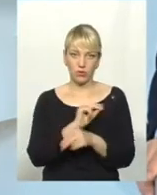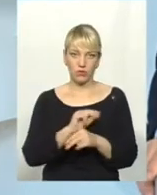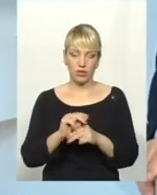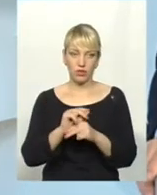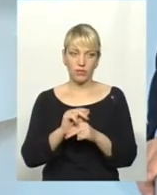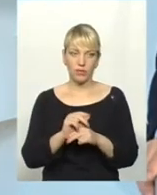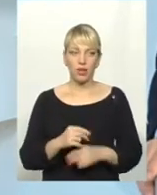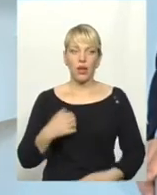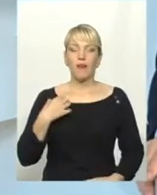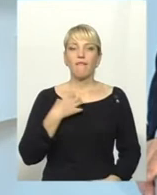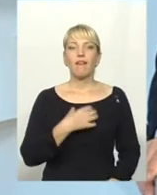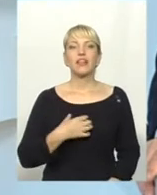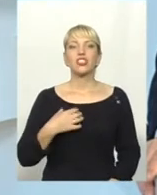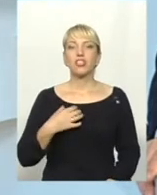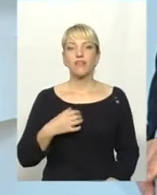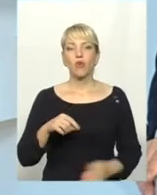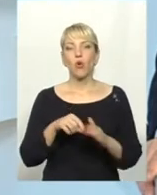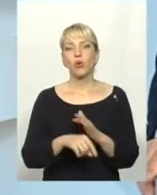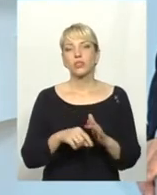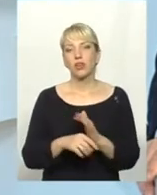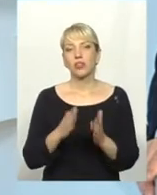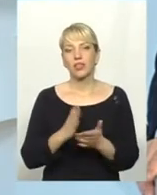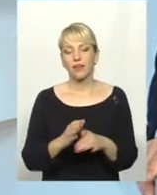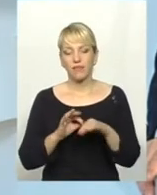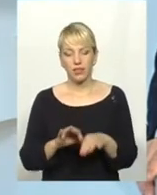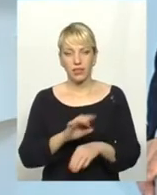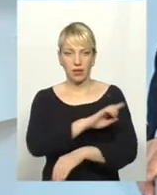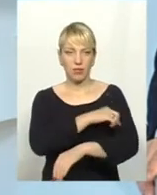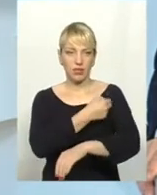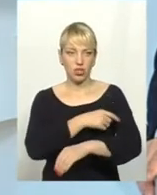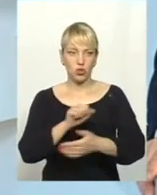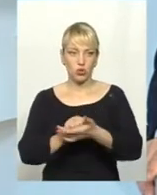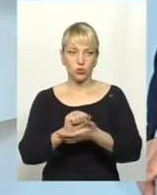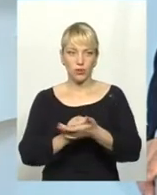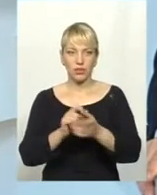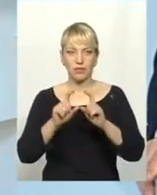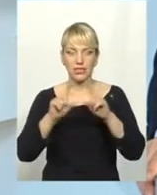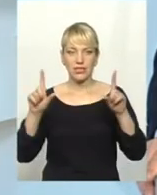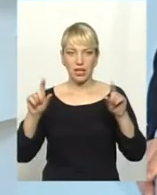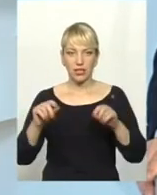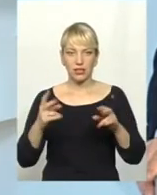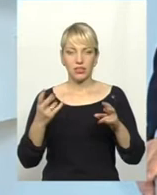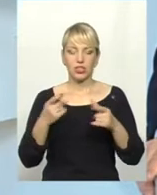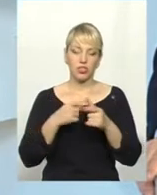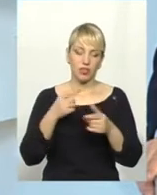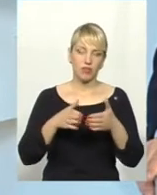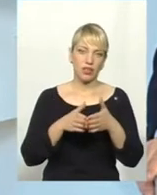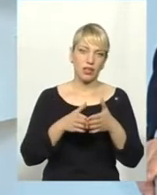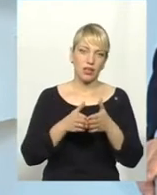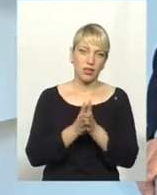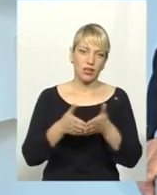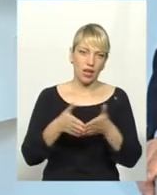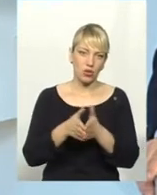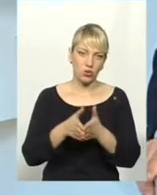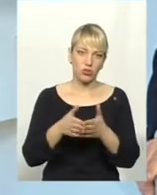Дуже важливою ознакою є ведення медичної документації в закладі чи кабінеті чи де. Часто